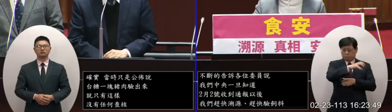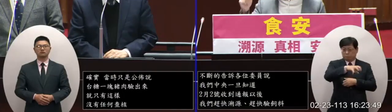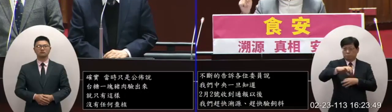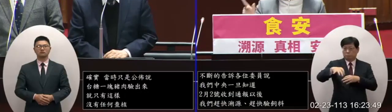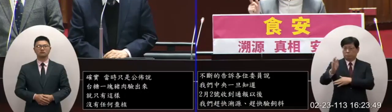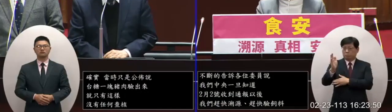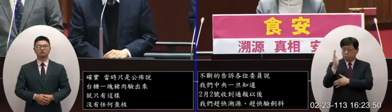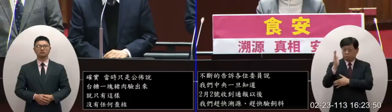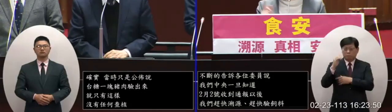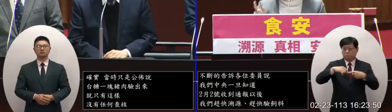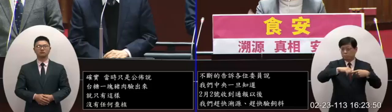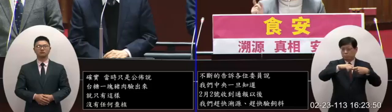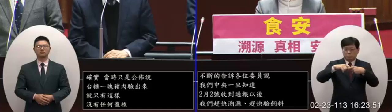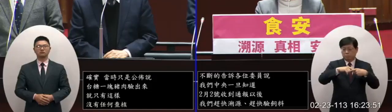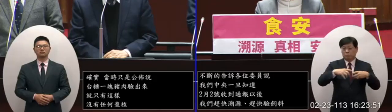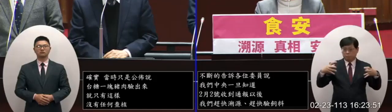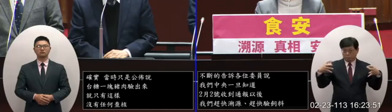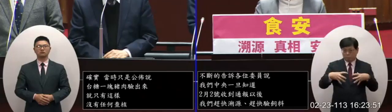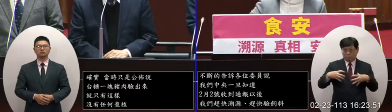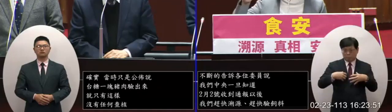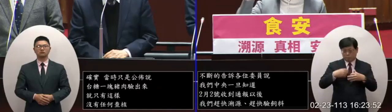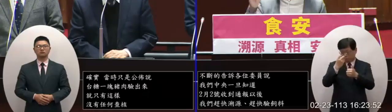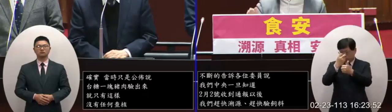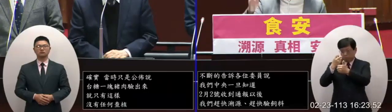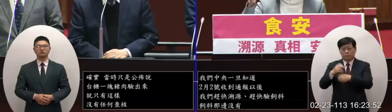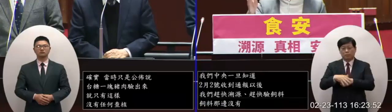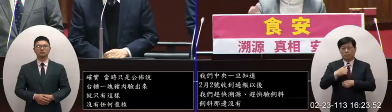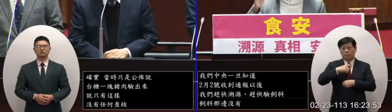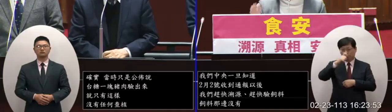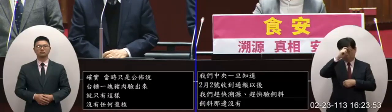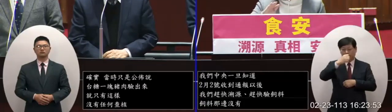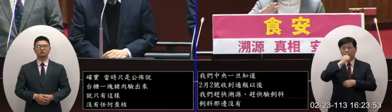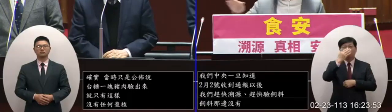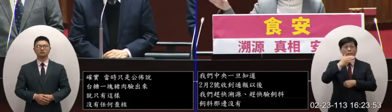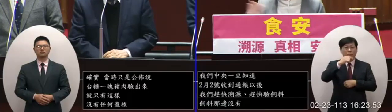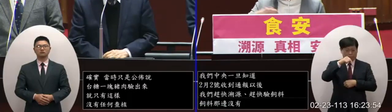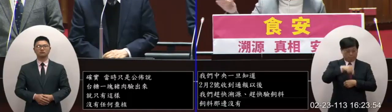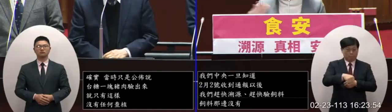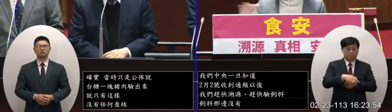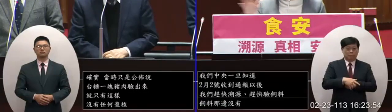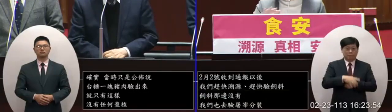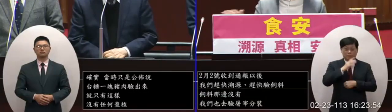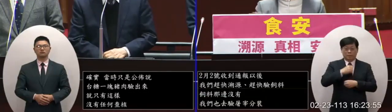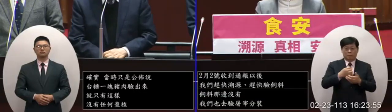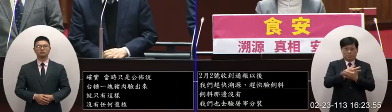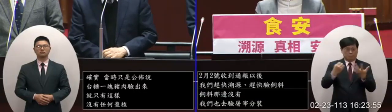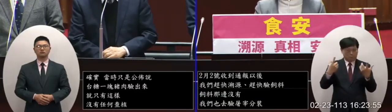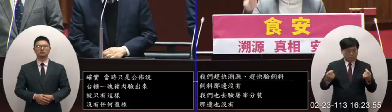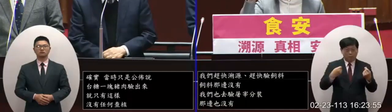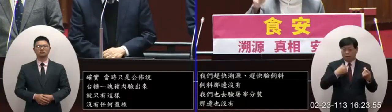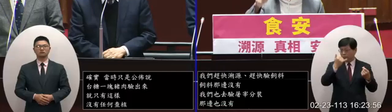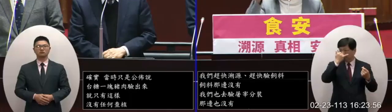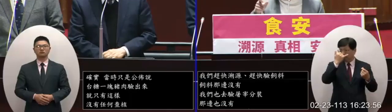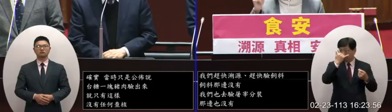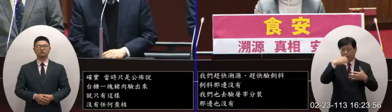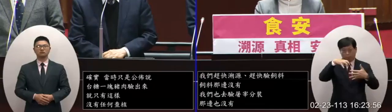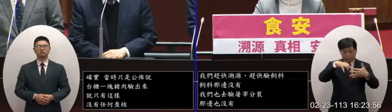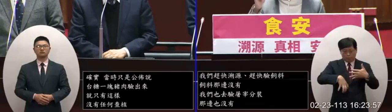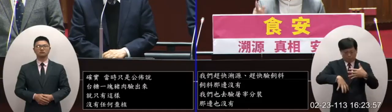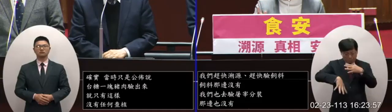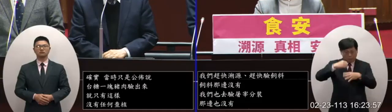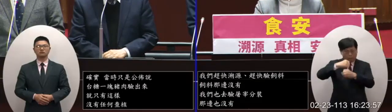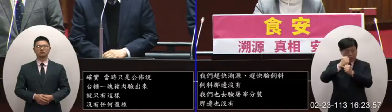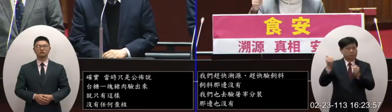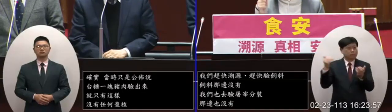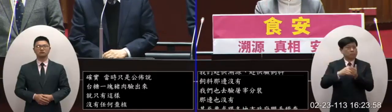地方政府聯手積查我們希望台糖這個同批的肉品裡面我們抽樣的